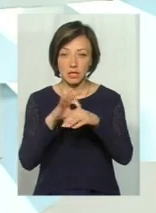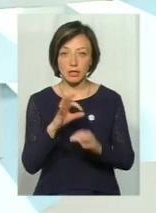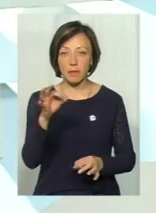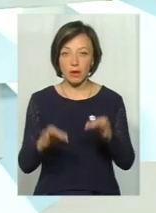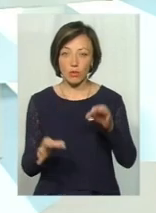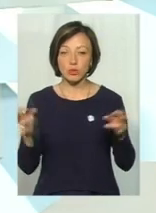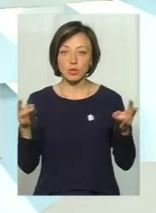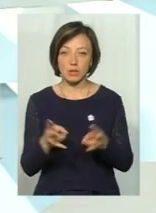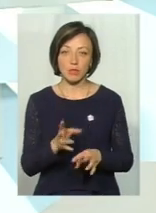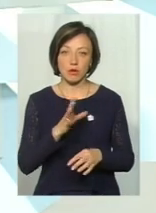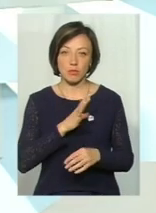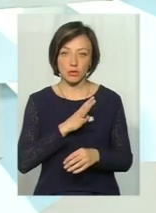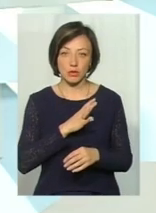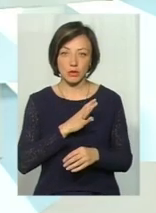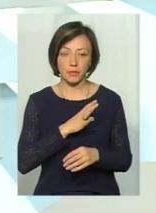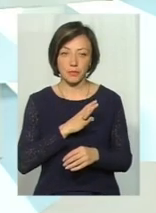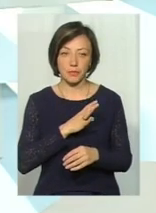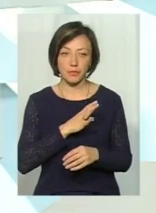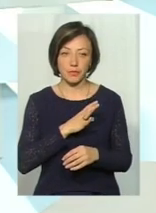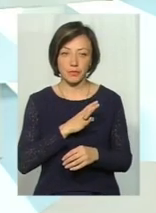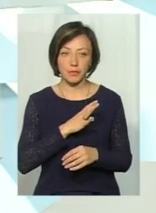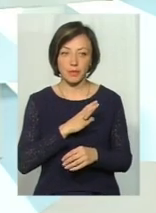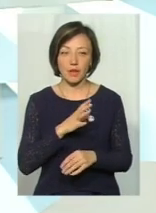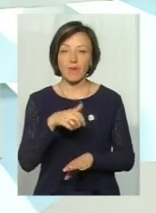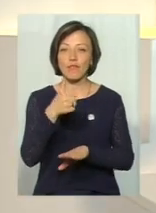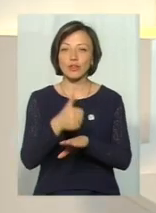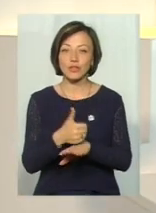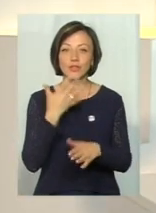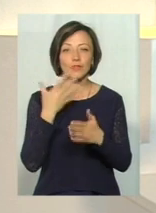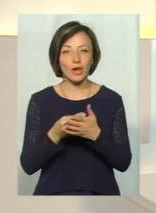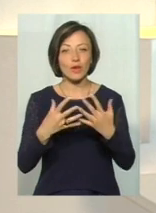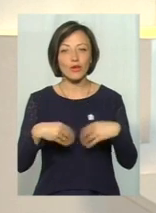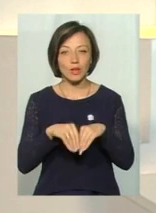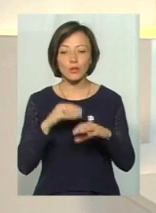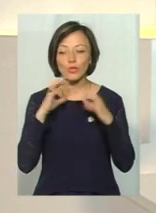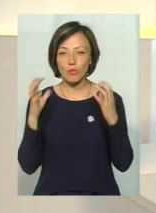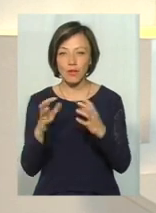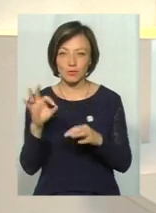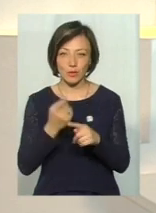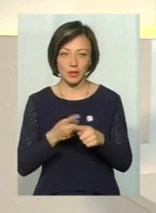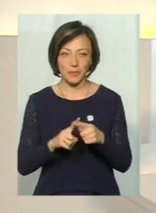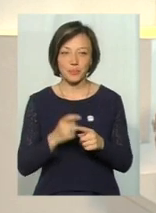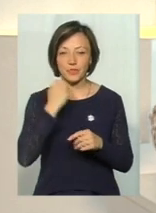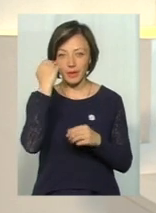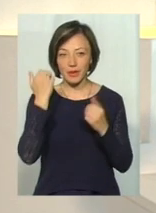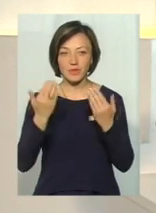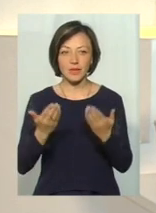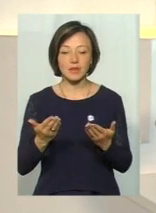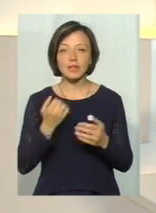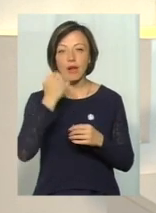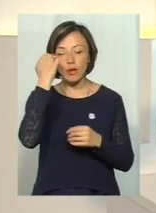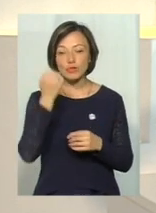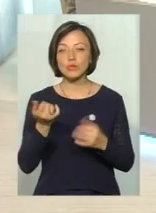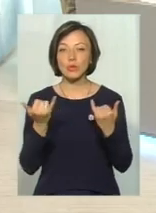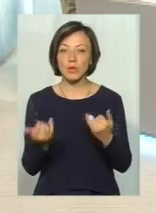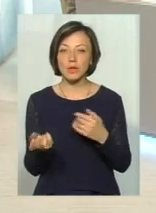то треба бути вожаком своєї родини і турбуватися про неї. Дякую, пане Валентин. Дякую